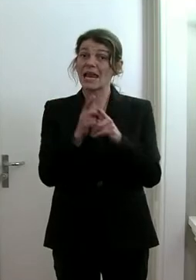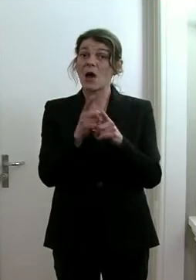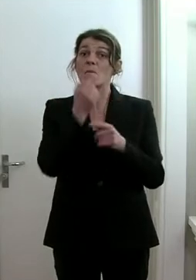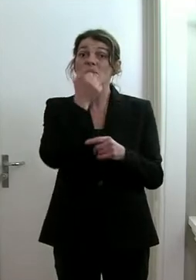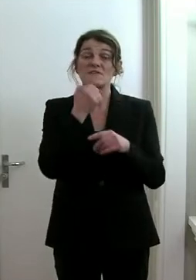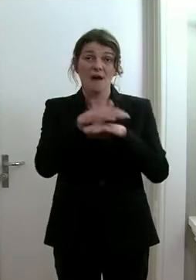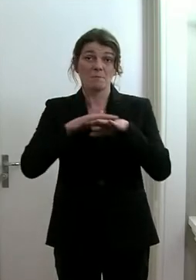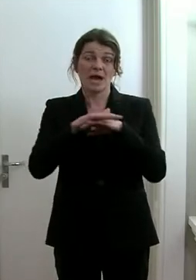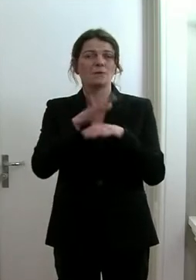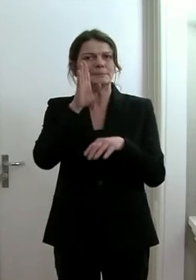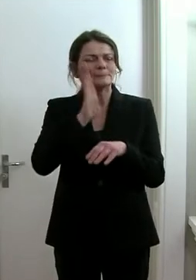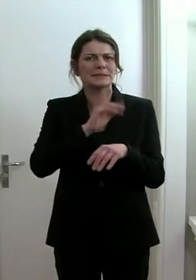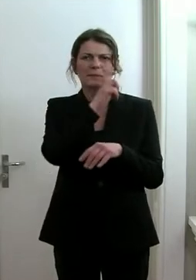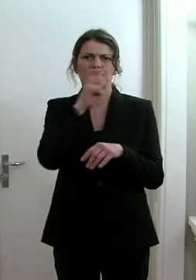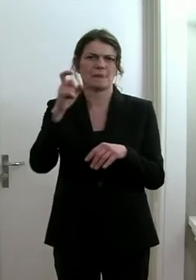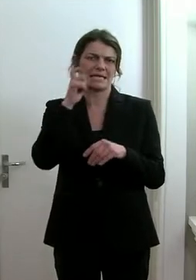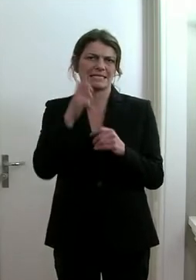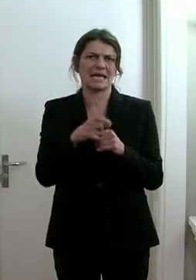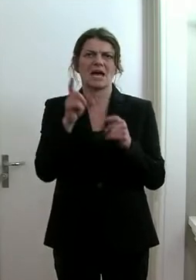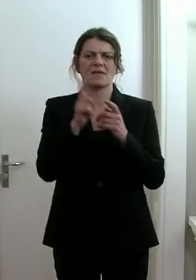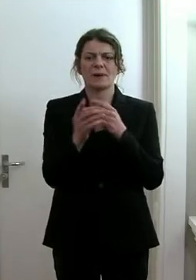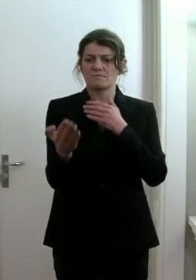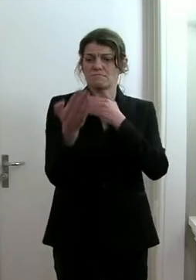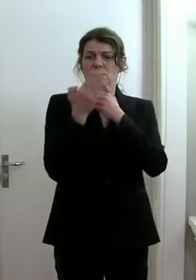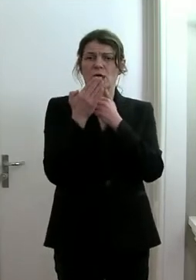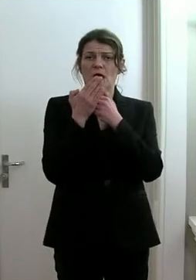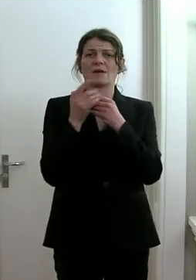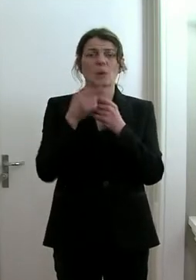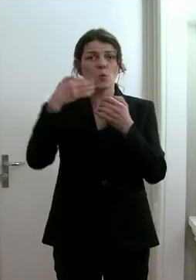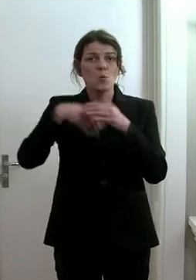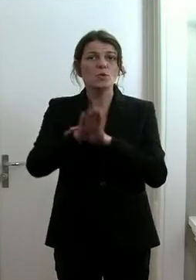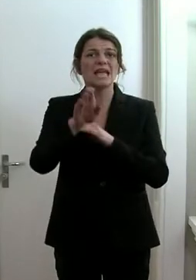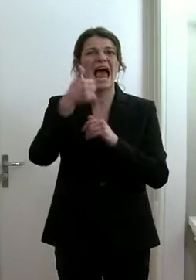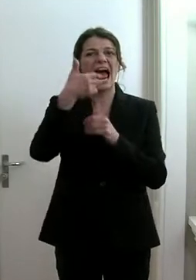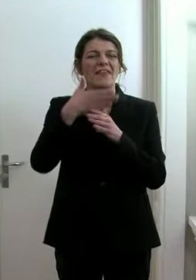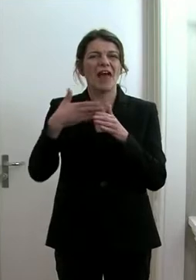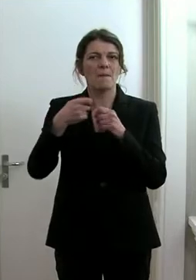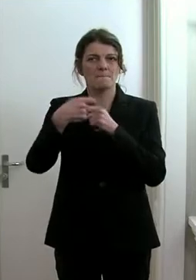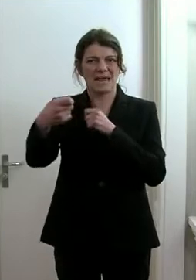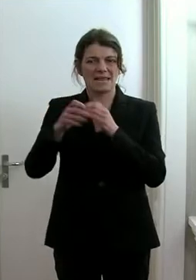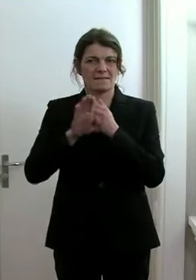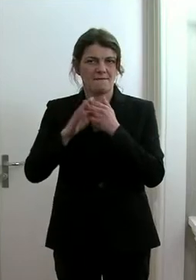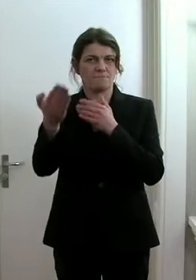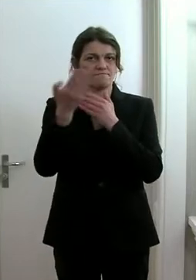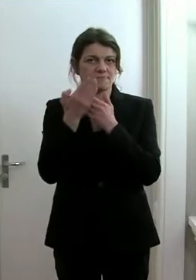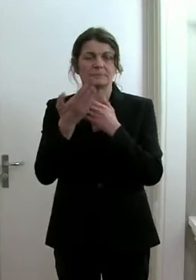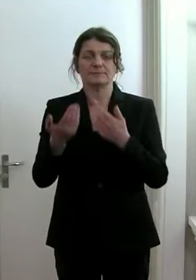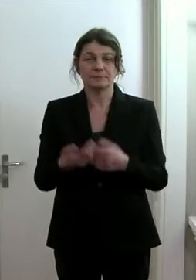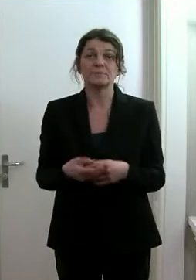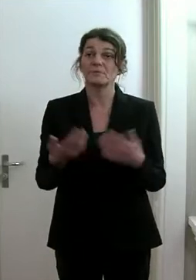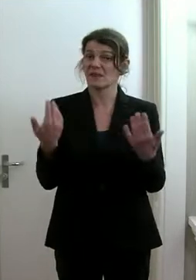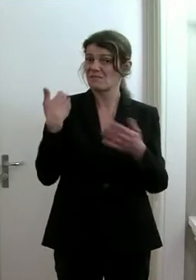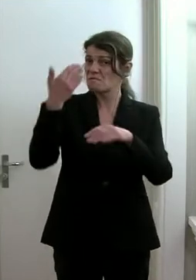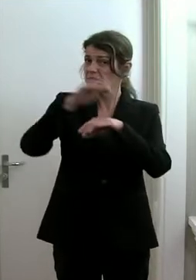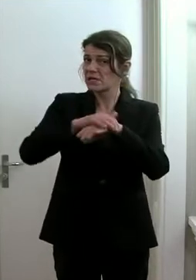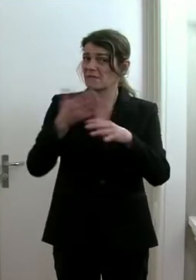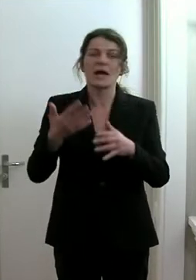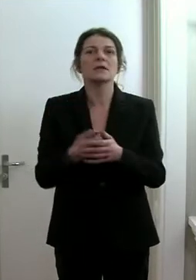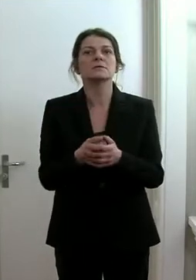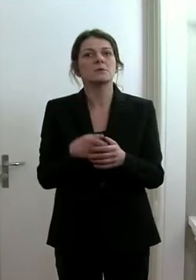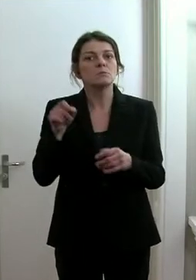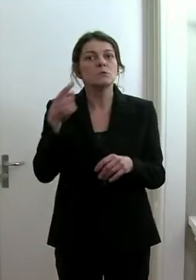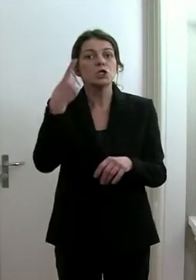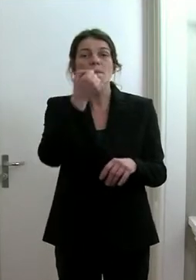Bereich, Masken zu tragen, wenn der Abstand kleiner als 1,5 Meter ist. Wir stellen nämlich fest, dass gerade im